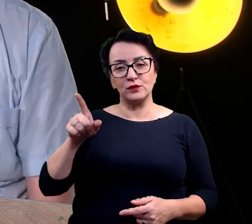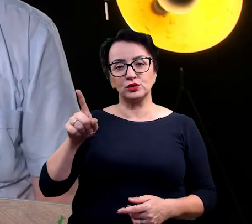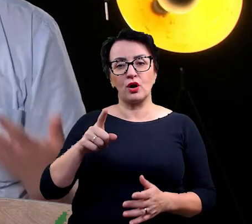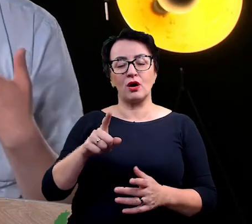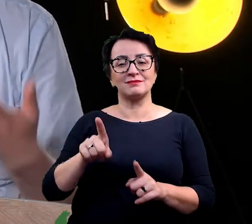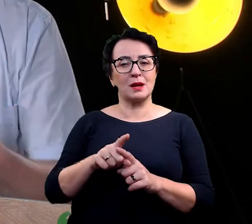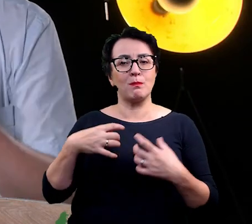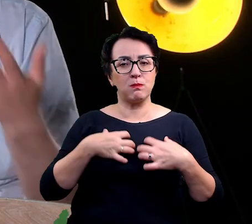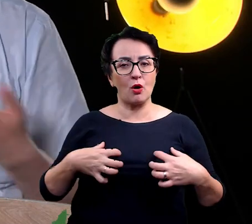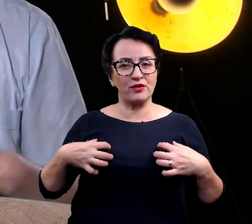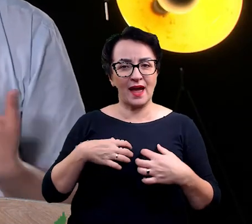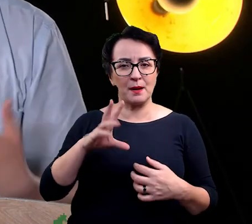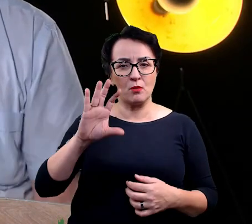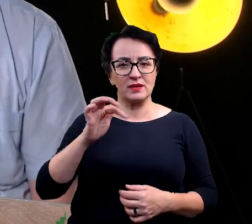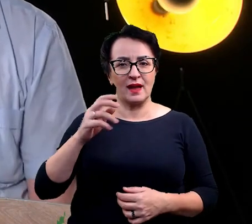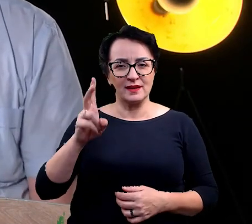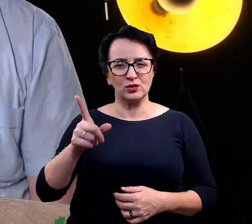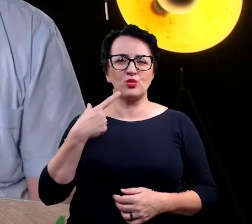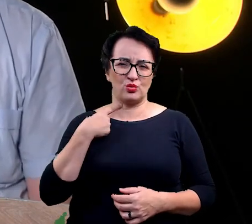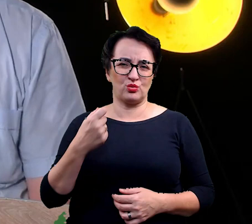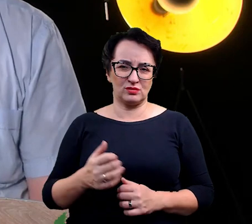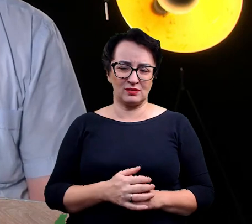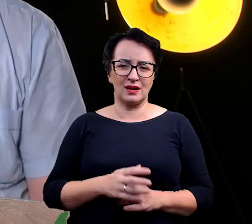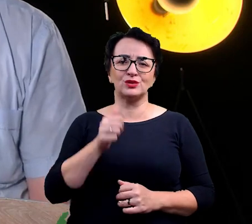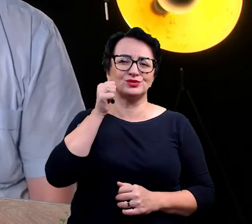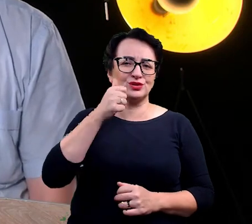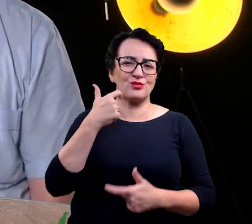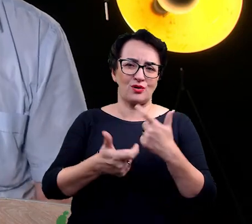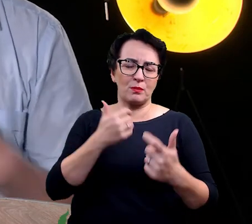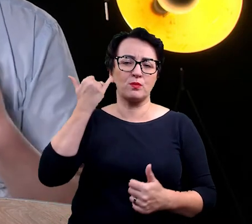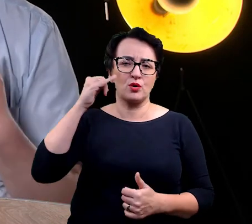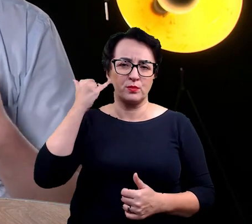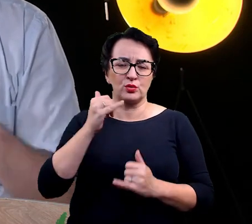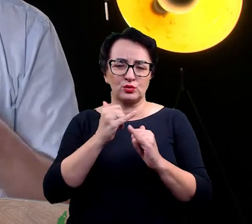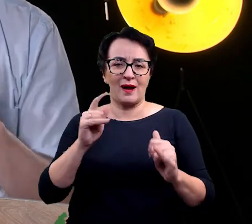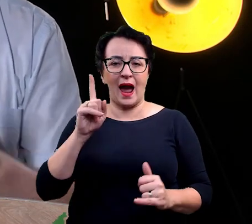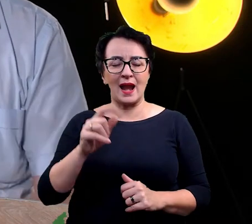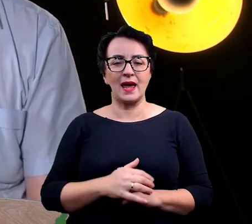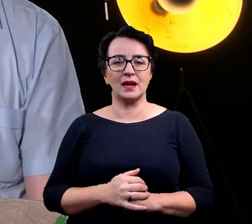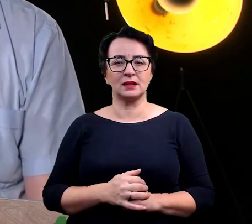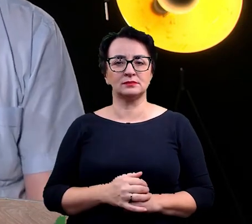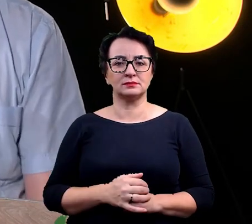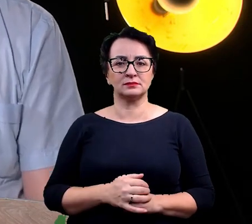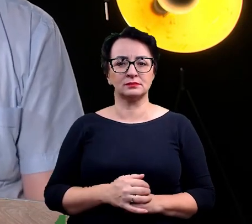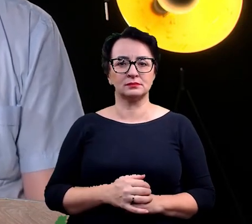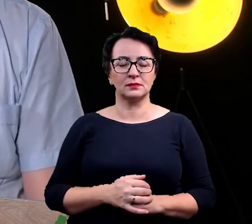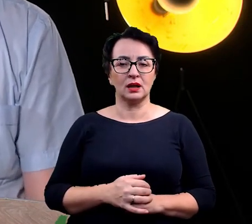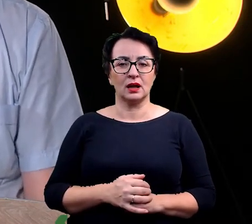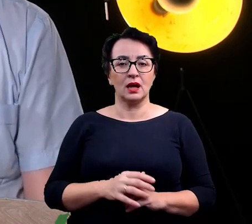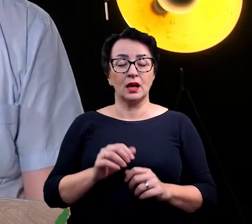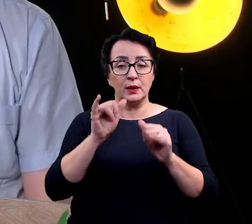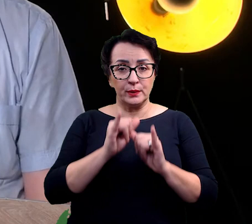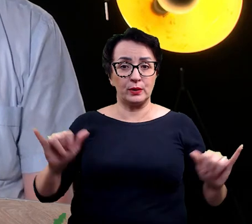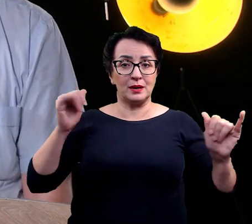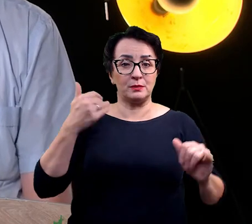nudne. To znaczy, no jakieś błędy człowiek popełnia codziennie. Natomiast jest taka wpadka, której właściwie, no uniknąłem w ostatniej chwili, to było